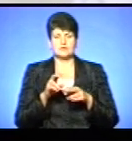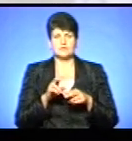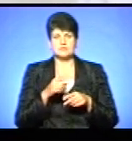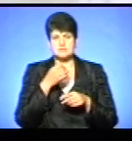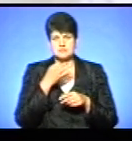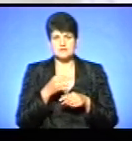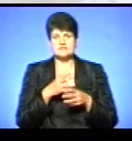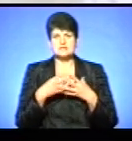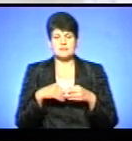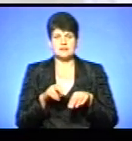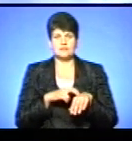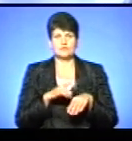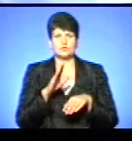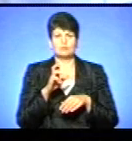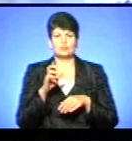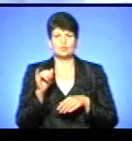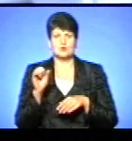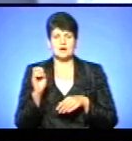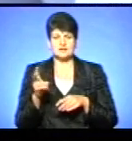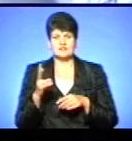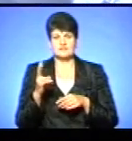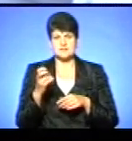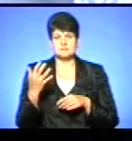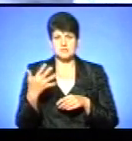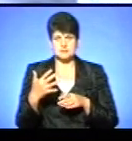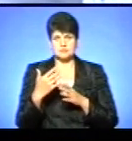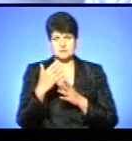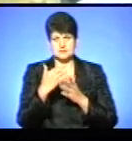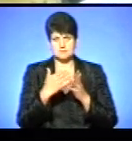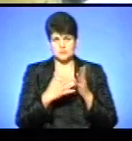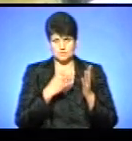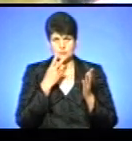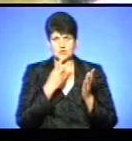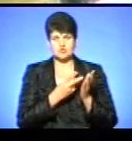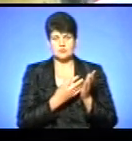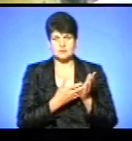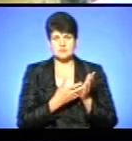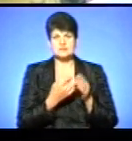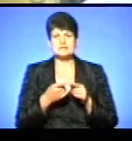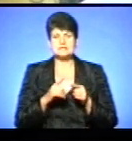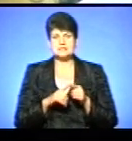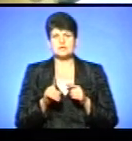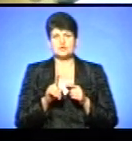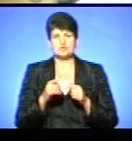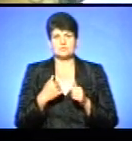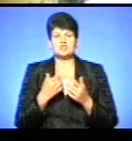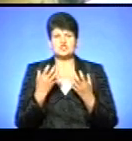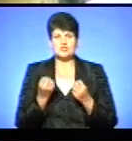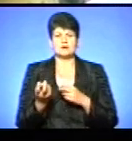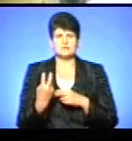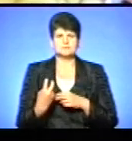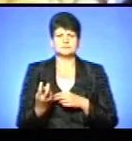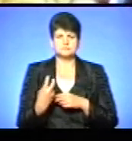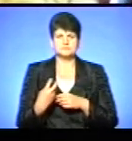амбулаторії Володимир Буляк. Більше 250, ось цей список, бачите? Це, що ми, іще йдуть, іще